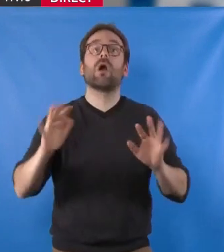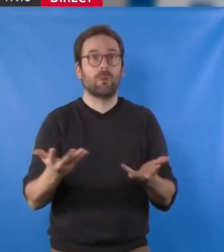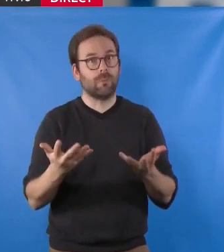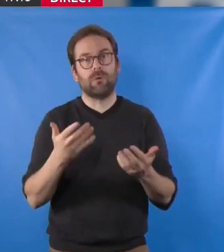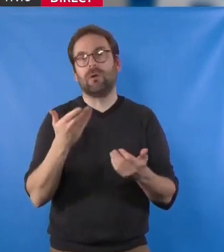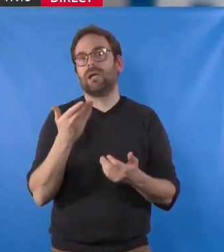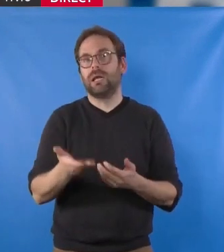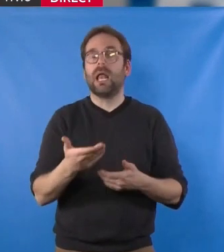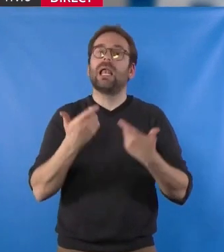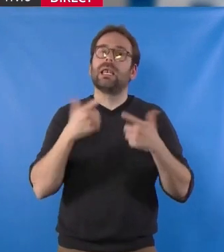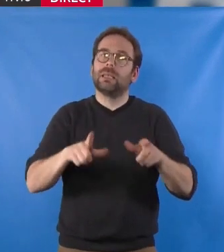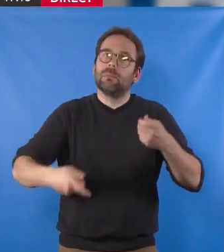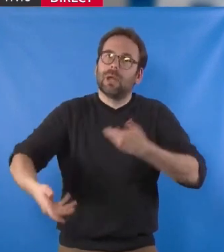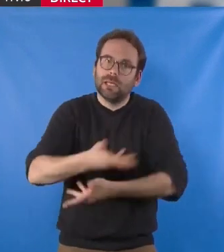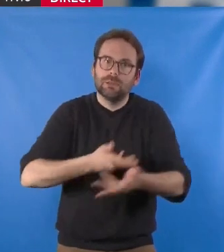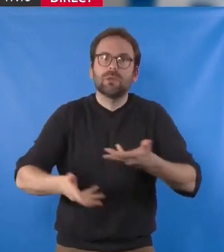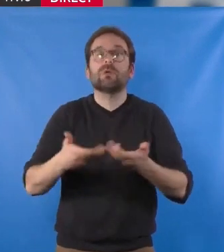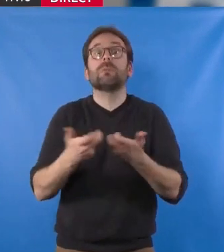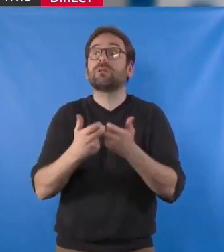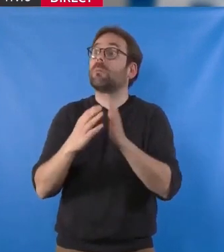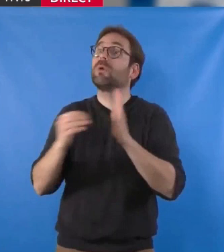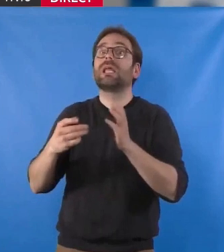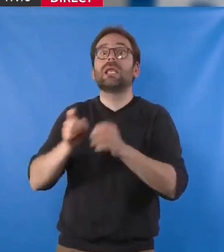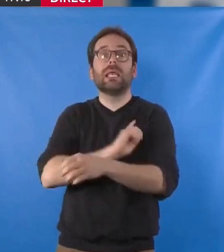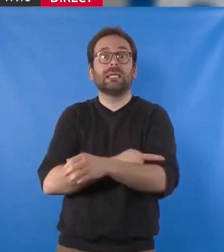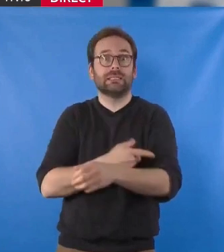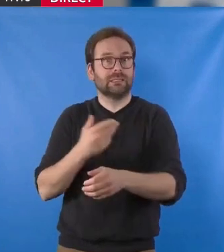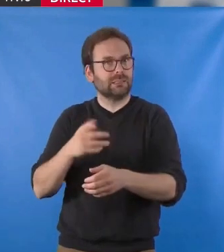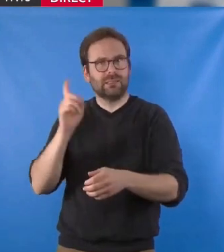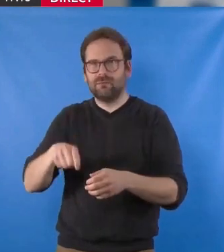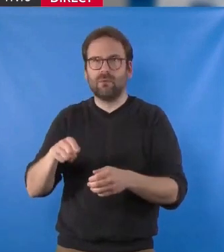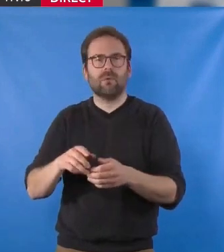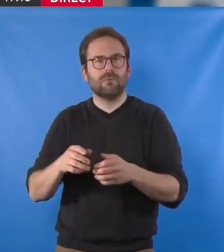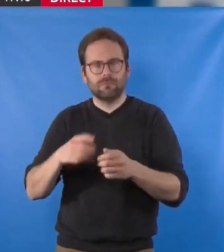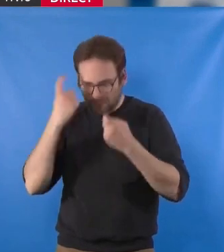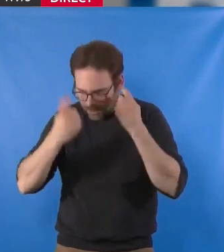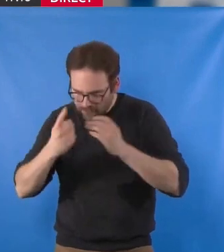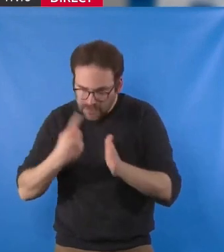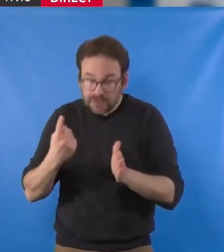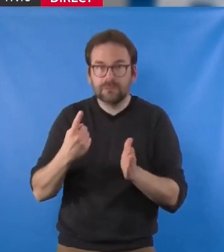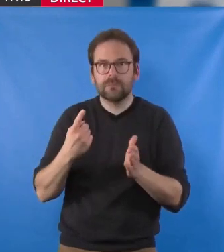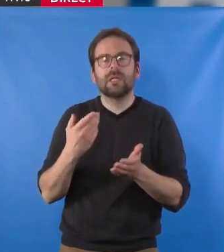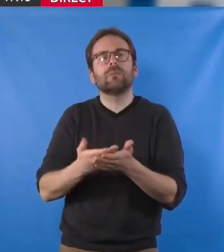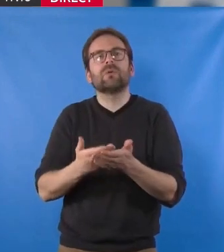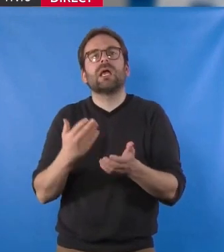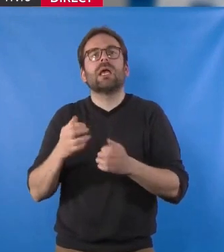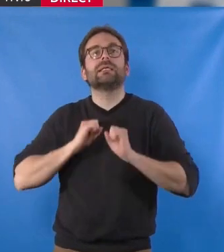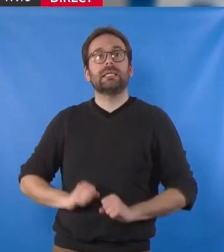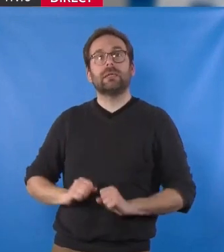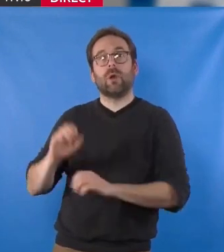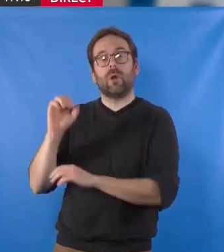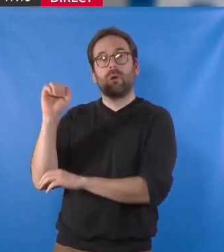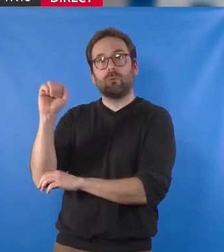les traités de libre-échange, comme notre modèle énergétique, doivent être réinterrogés. Et c'est pourquoi les sénateurs communistes